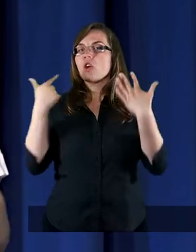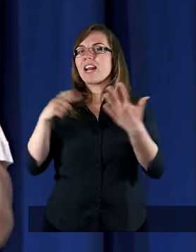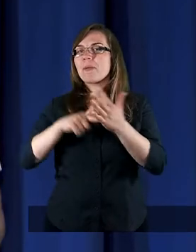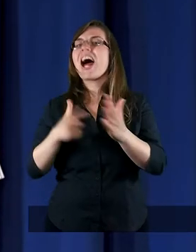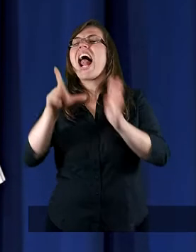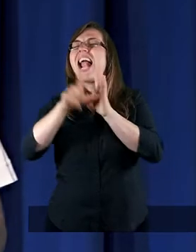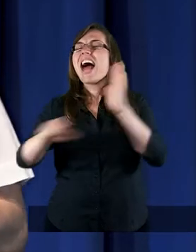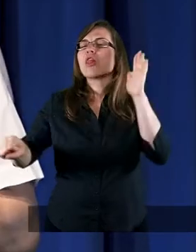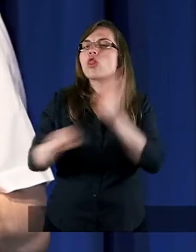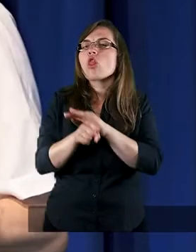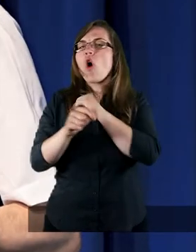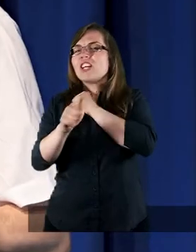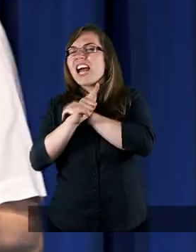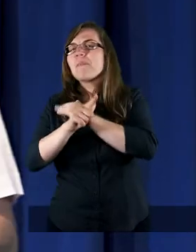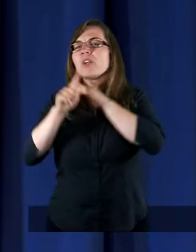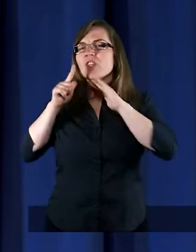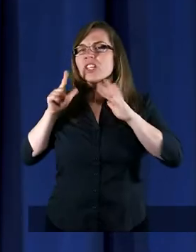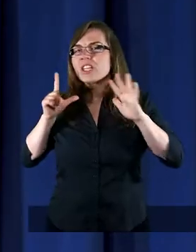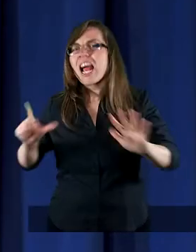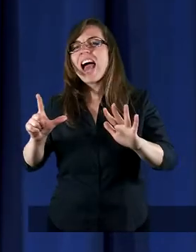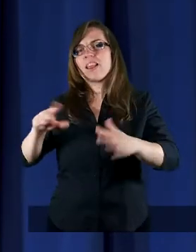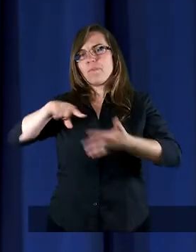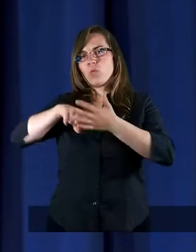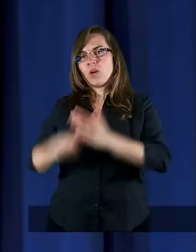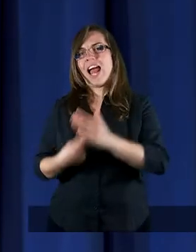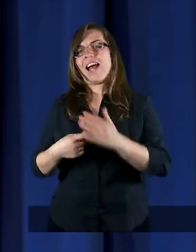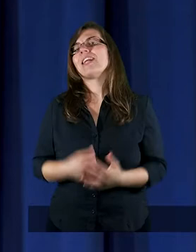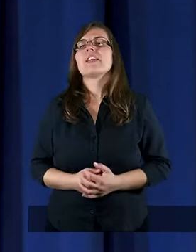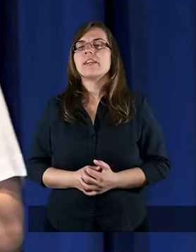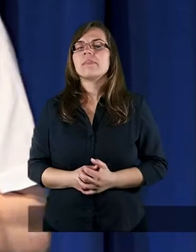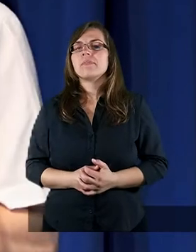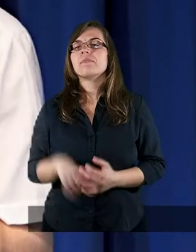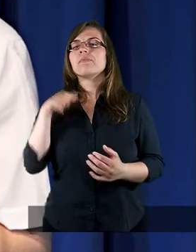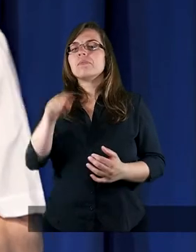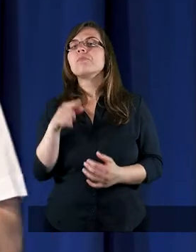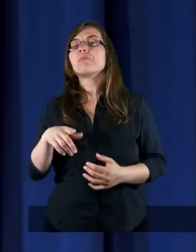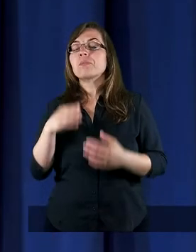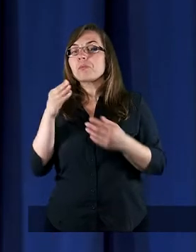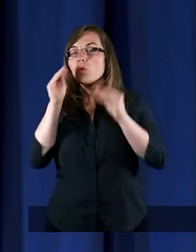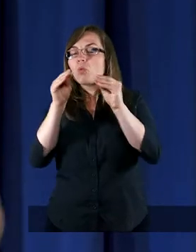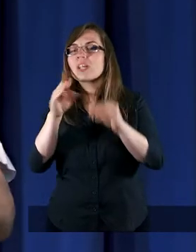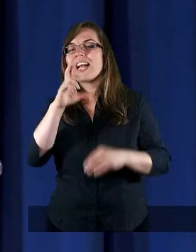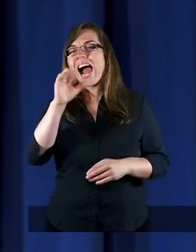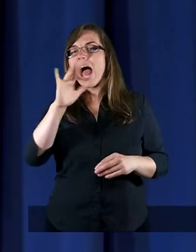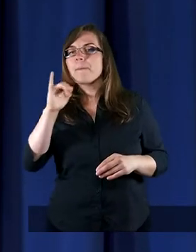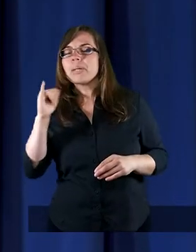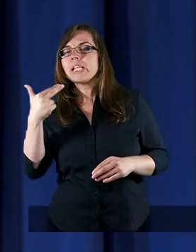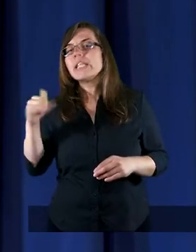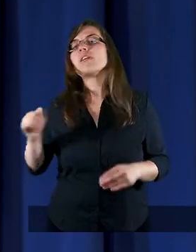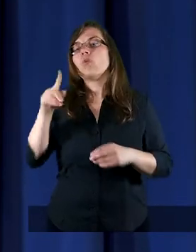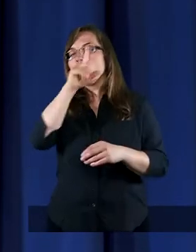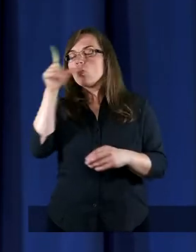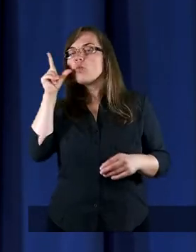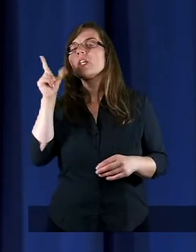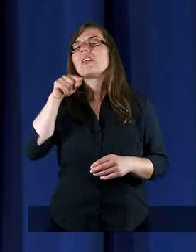razy, lecz do siedemdziesięciu siedmiu razy. Rabini uczyli ludzi,